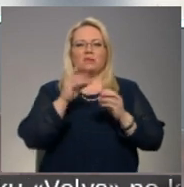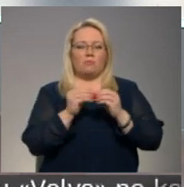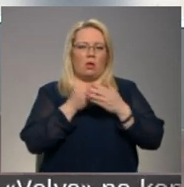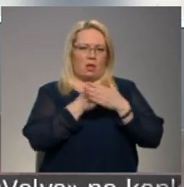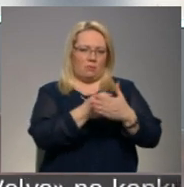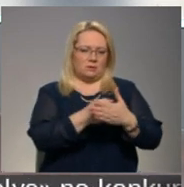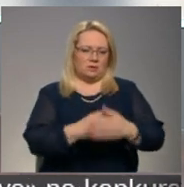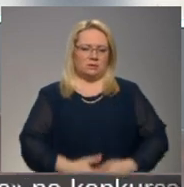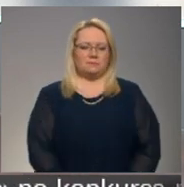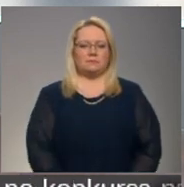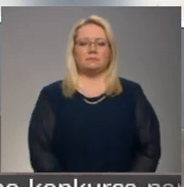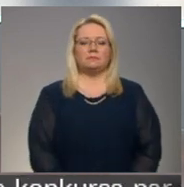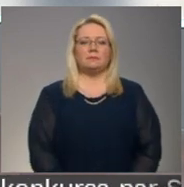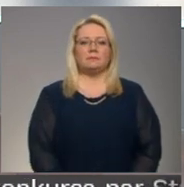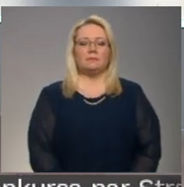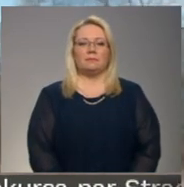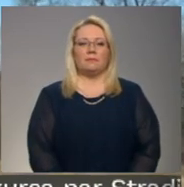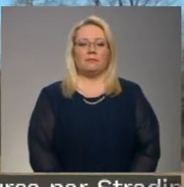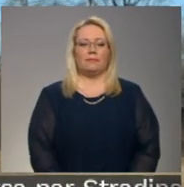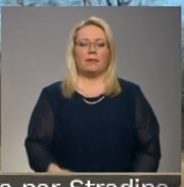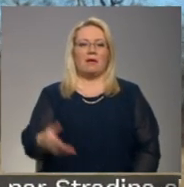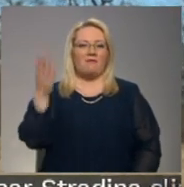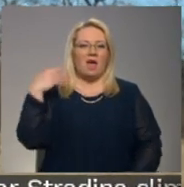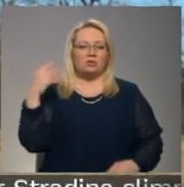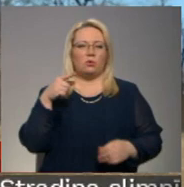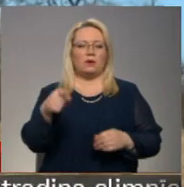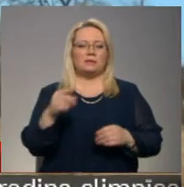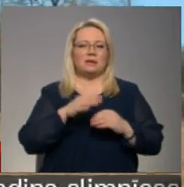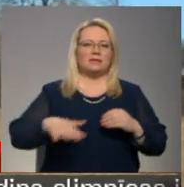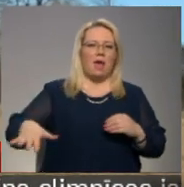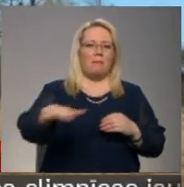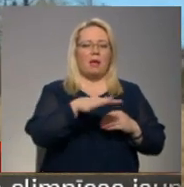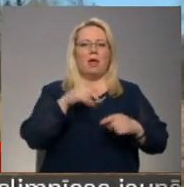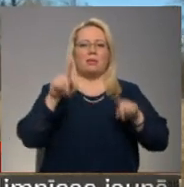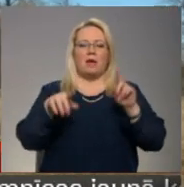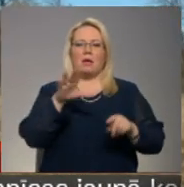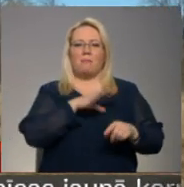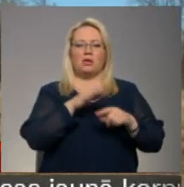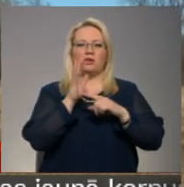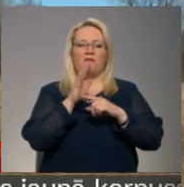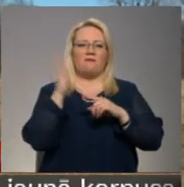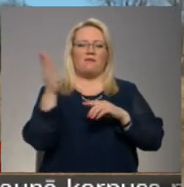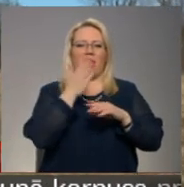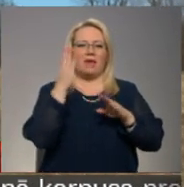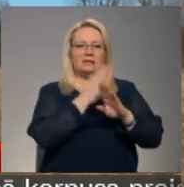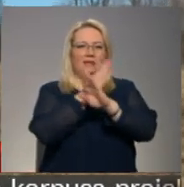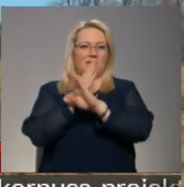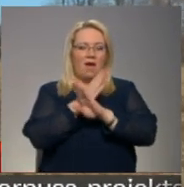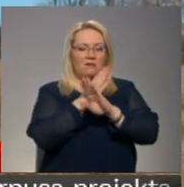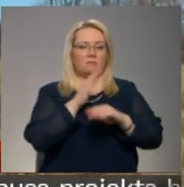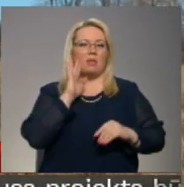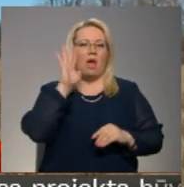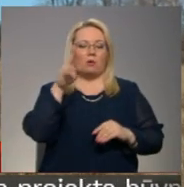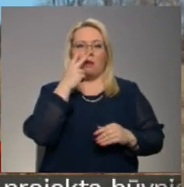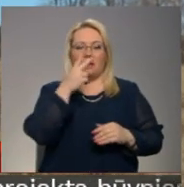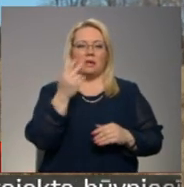un skaidroja Zemgals televīziju. Vēsturiski Zemgals lauka ainavā nereti bijušas vējdzirnavas, bet nākotnē paredzēts,